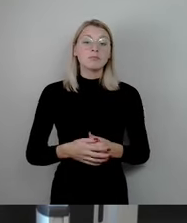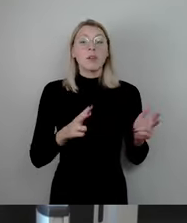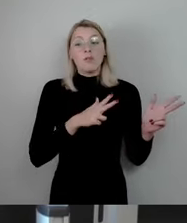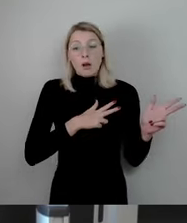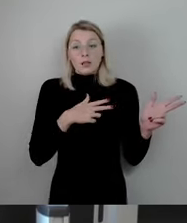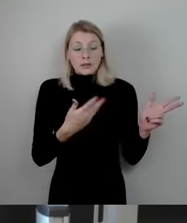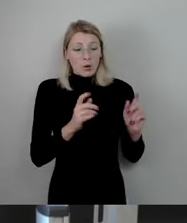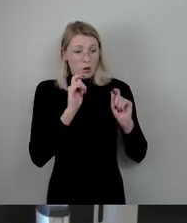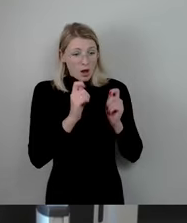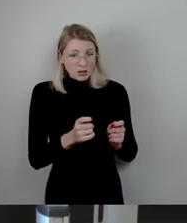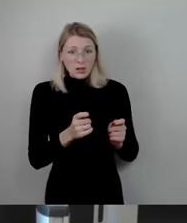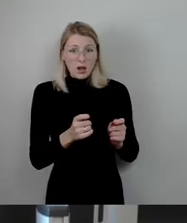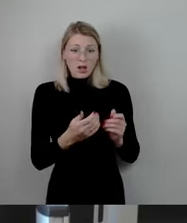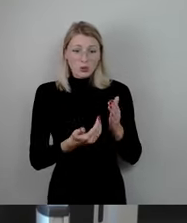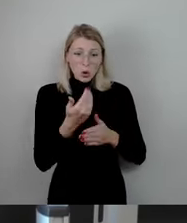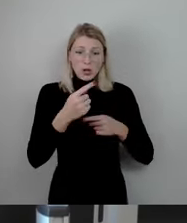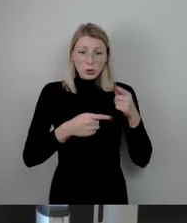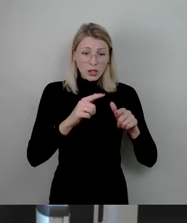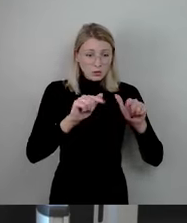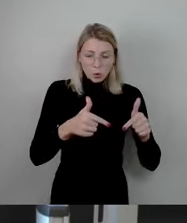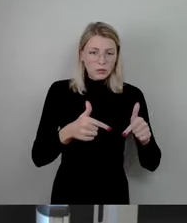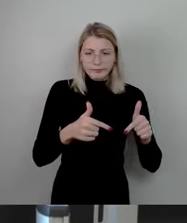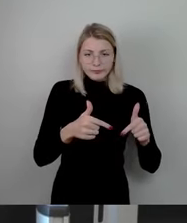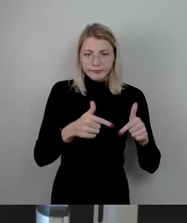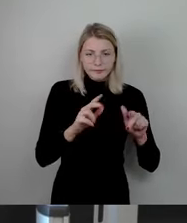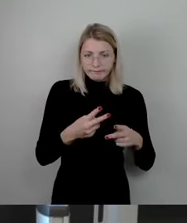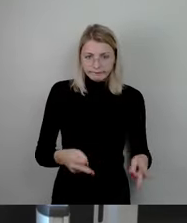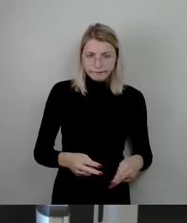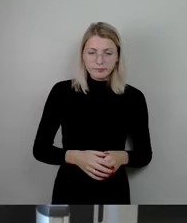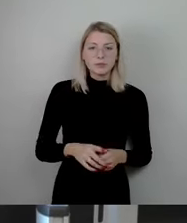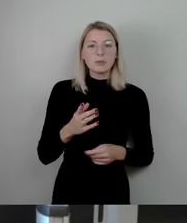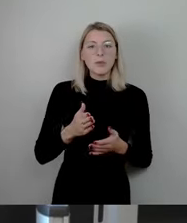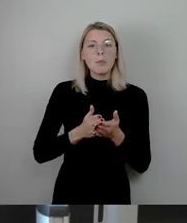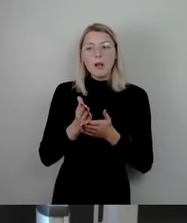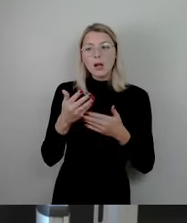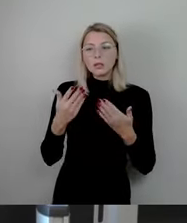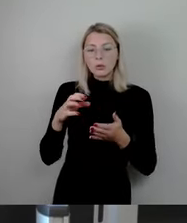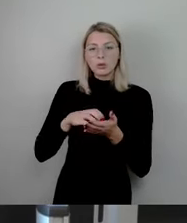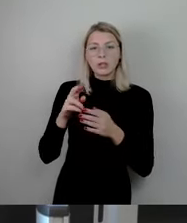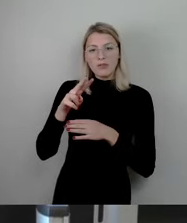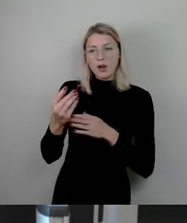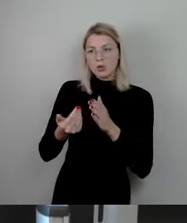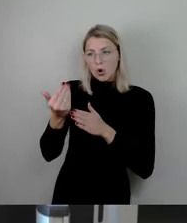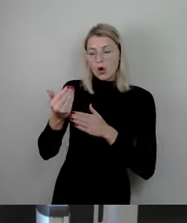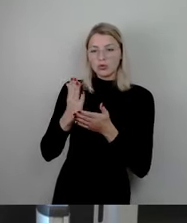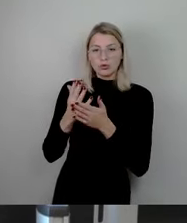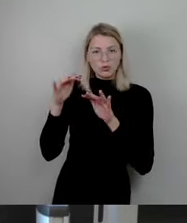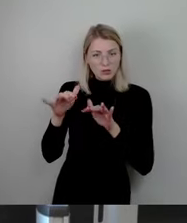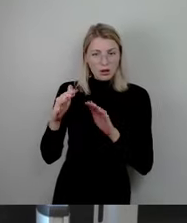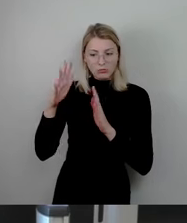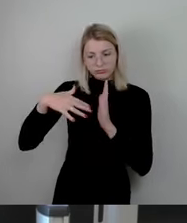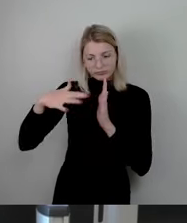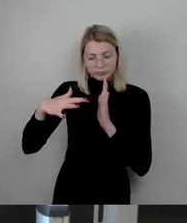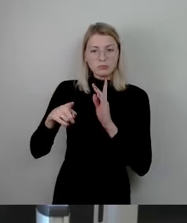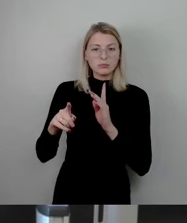setzt jetzt keinen neuen Prozess in Gang. Die Planungen für die Einrichtung einer Citywache sind sehr weit gediehen. Und dieser